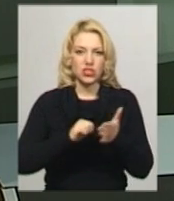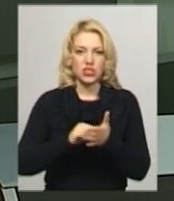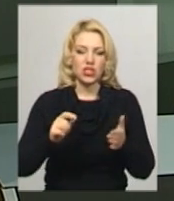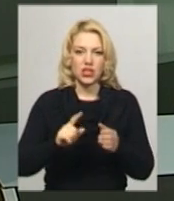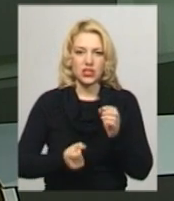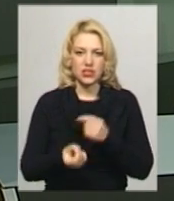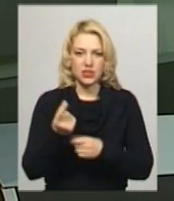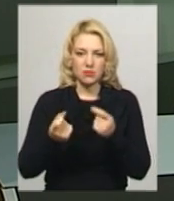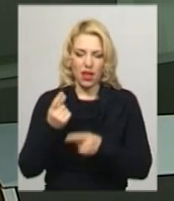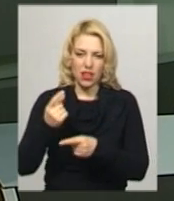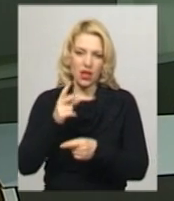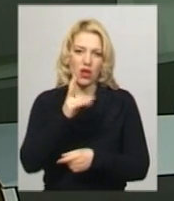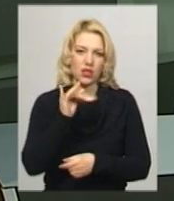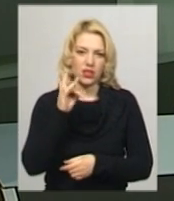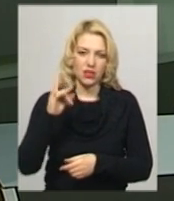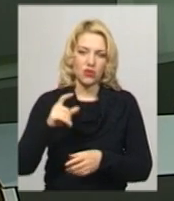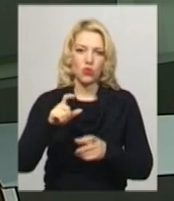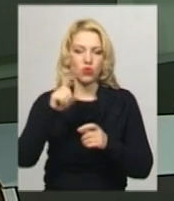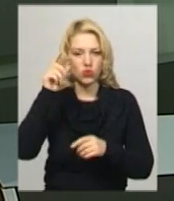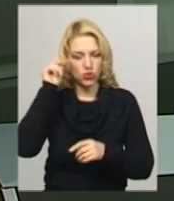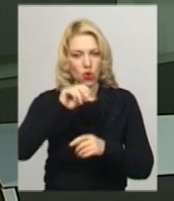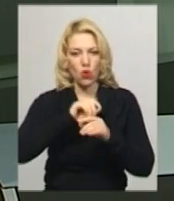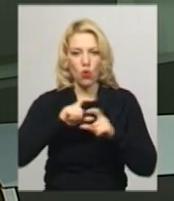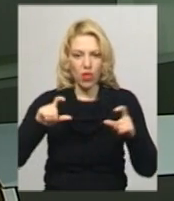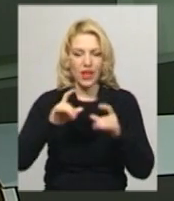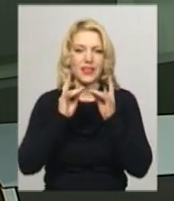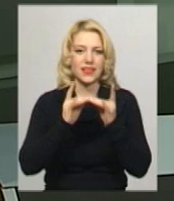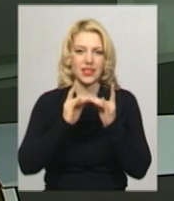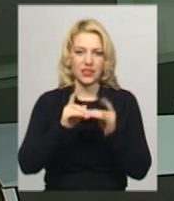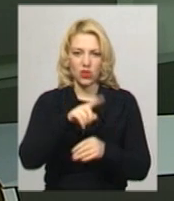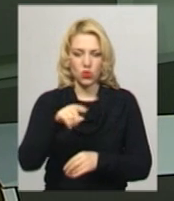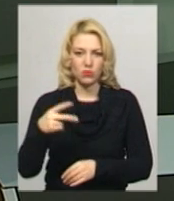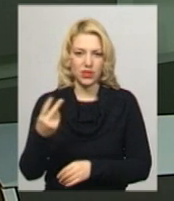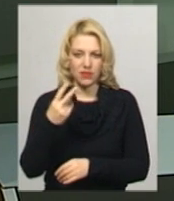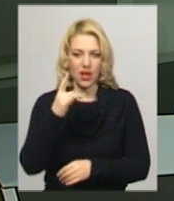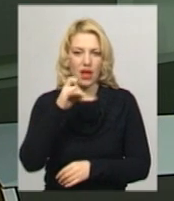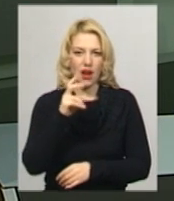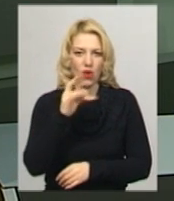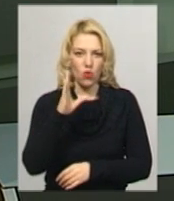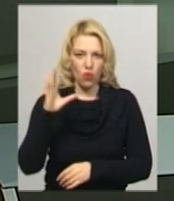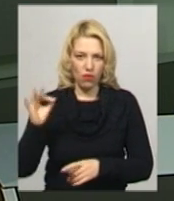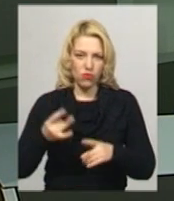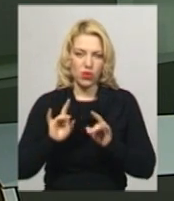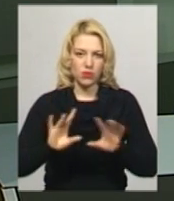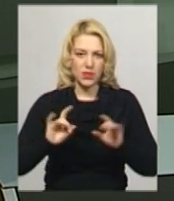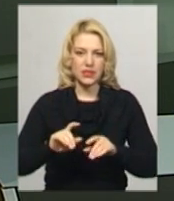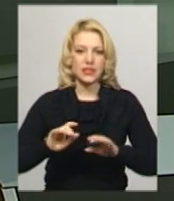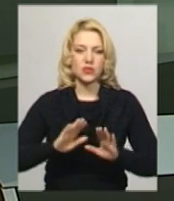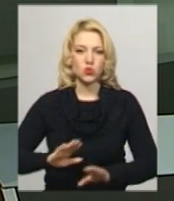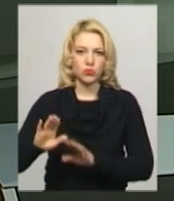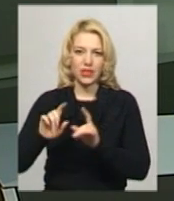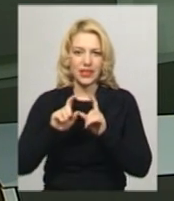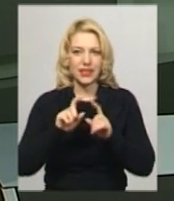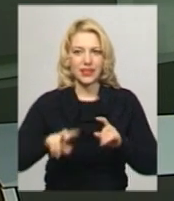загальноосвітній санаторній школі інтернат номер 2 у мікрорайоні Ракове. Як розповідає заступник директора Департаменту освіти і науки міста